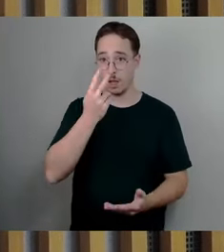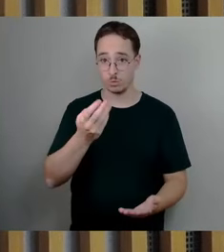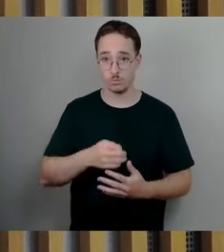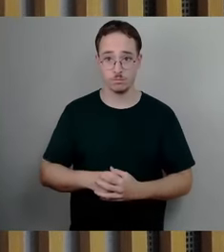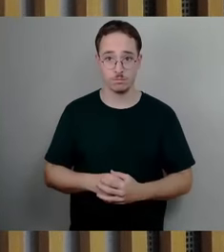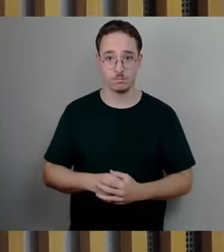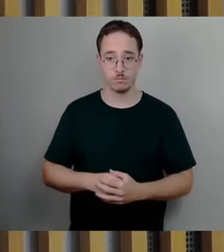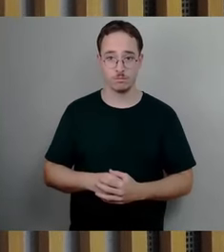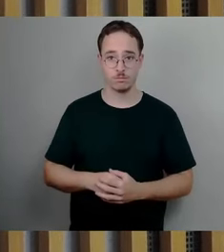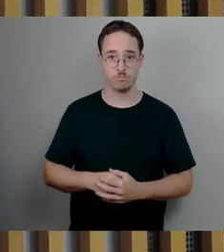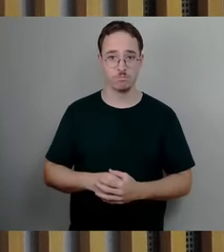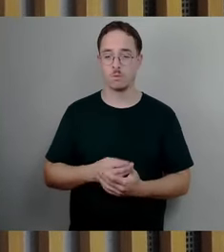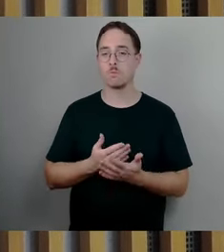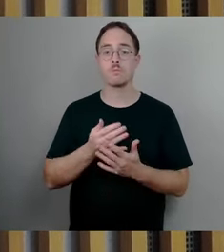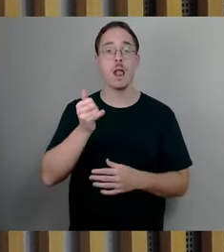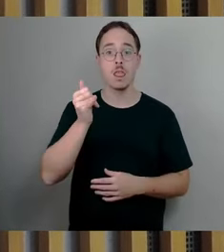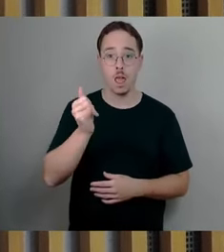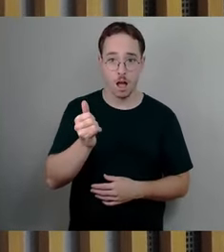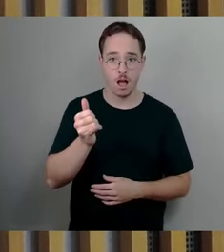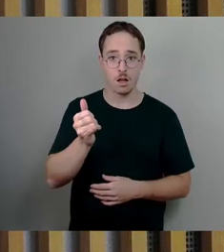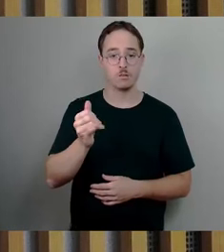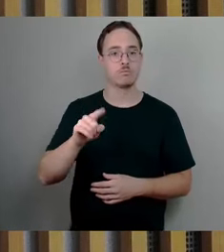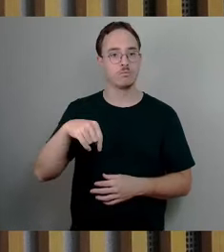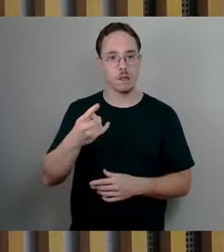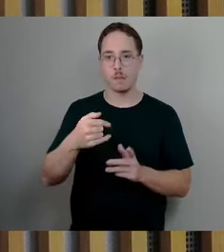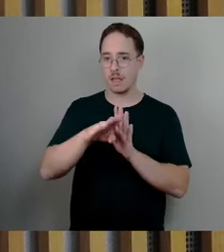Wenn ja, wie sind da die Regelungen für 2025?